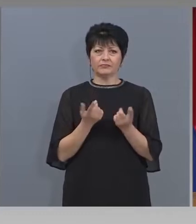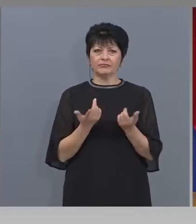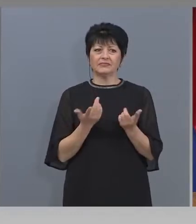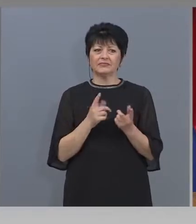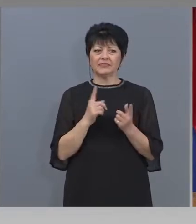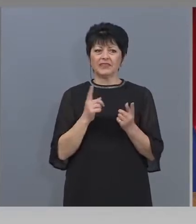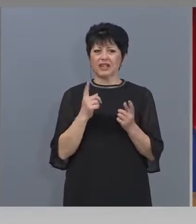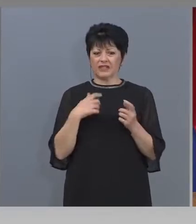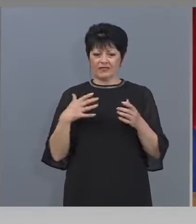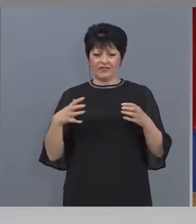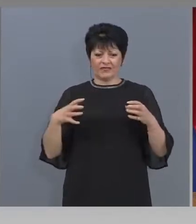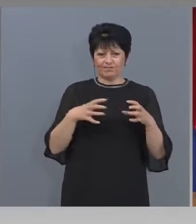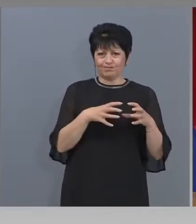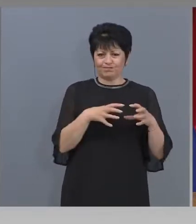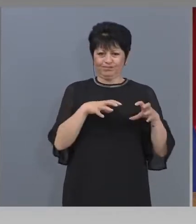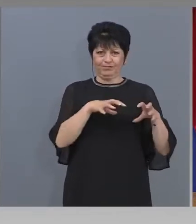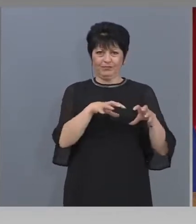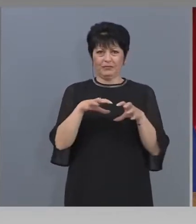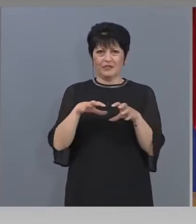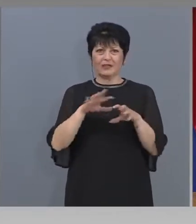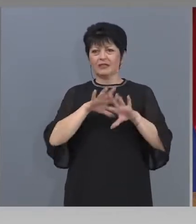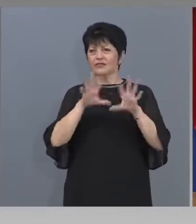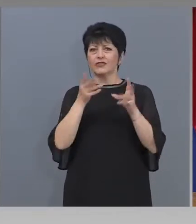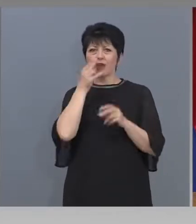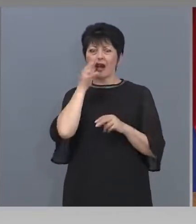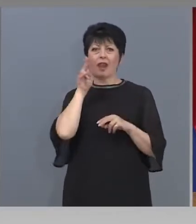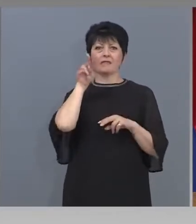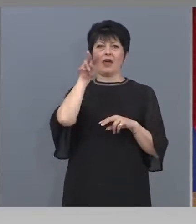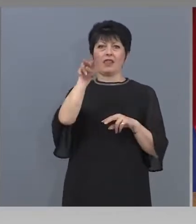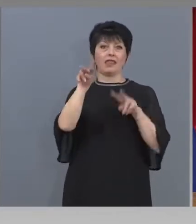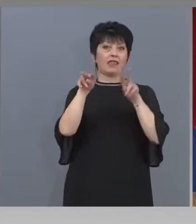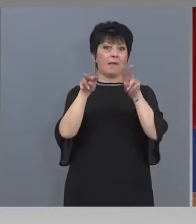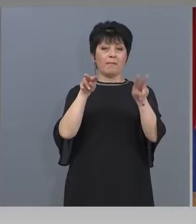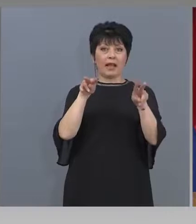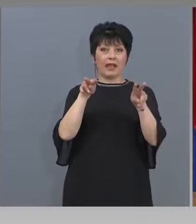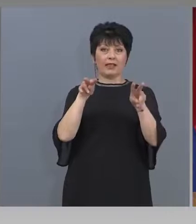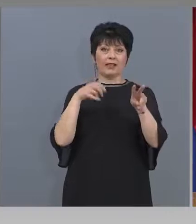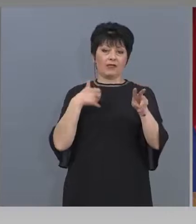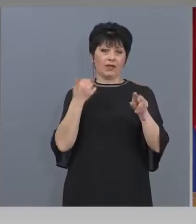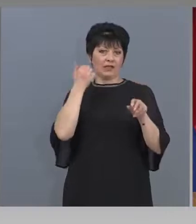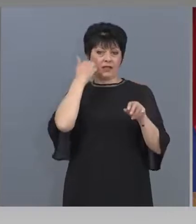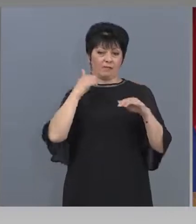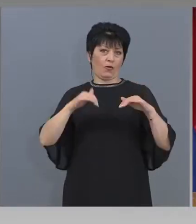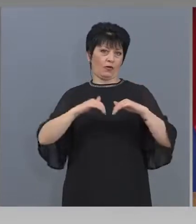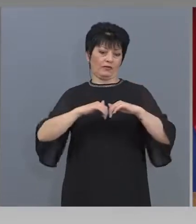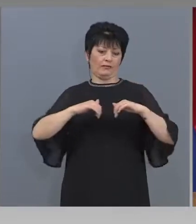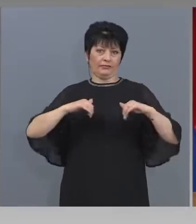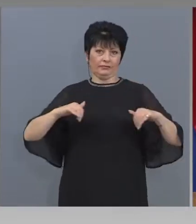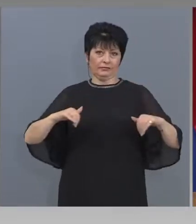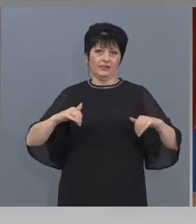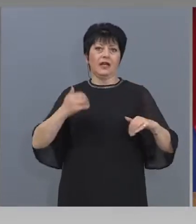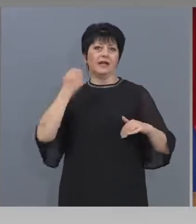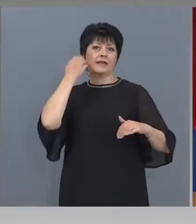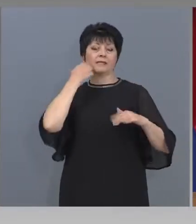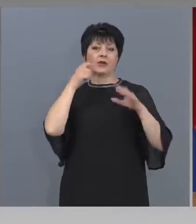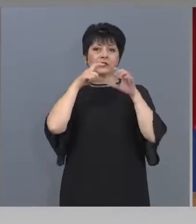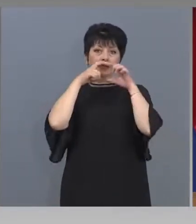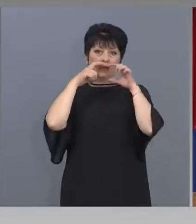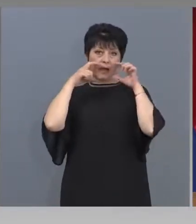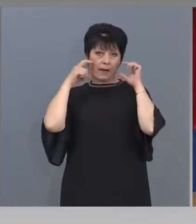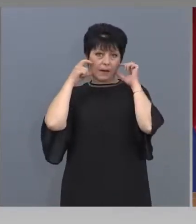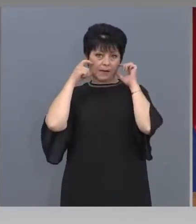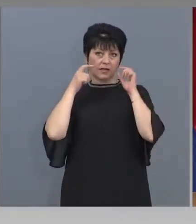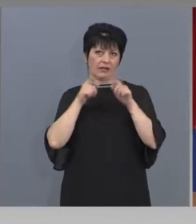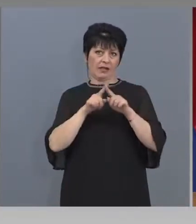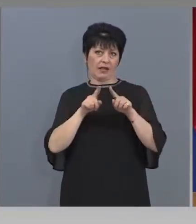лицев сблъсък, всеки гледа напред и при достатъчното отстояние ползването на маски и не сблъскването на